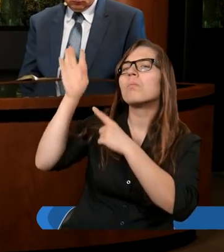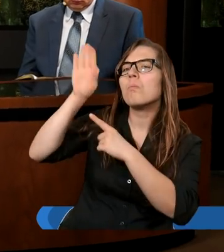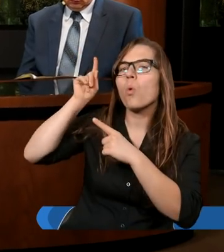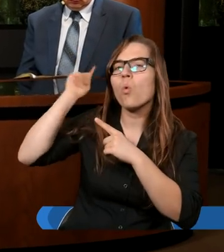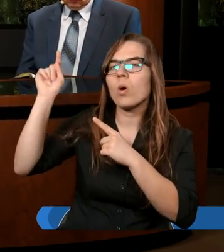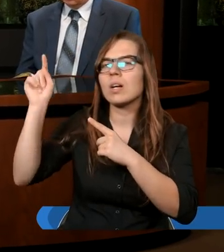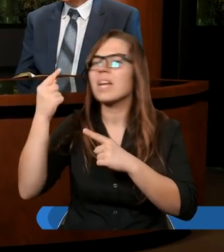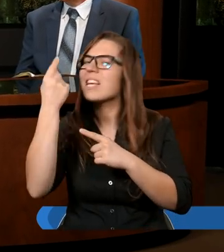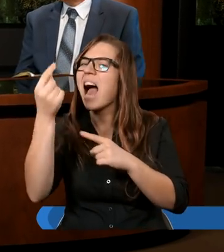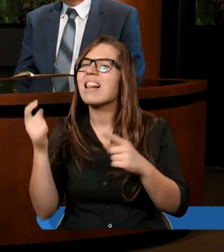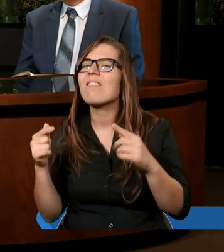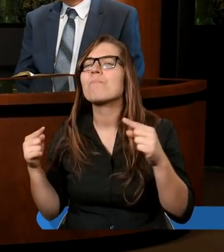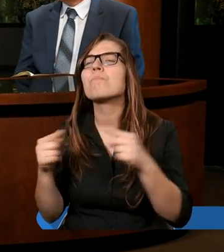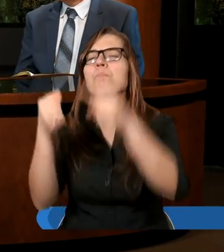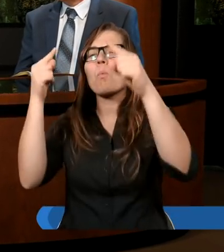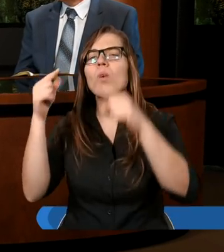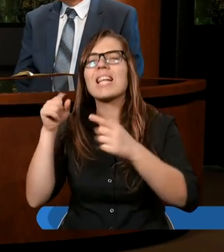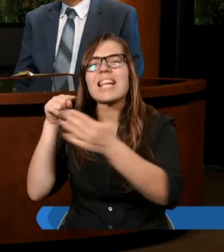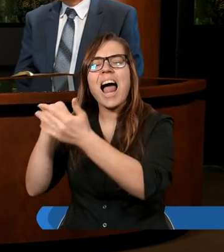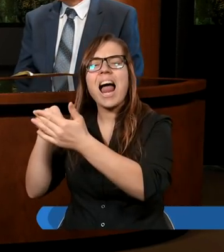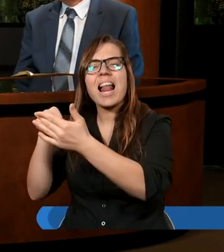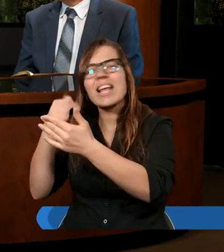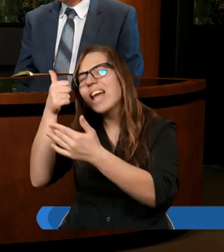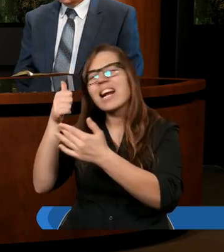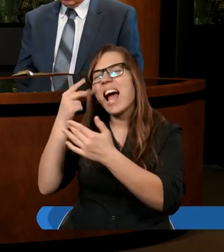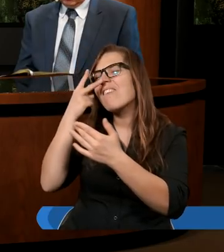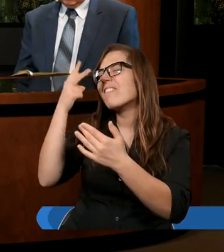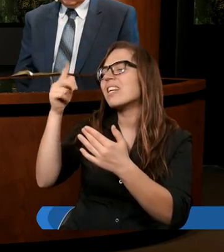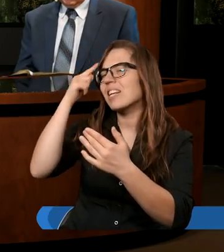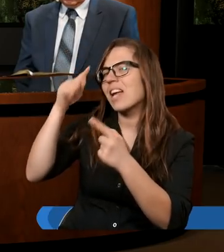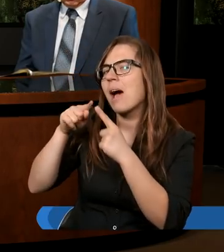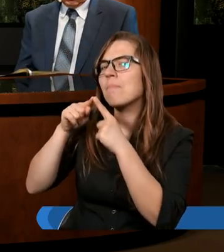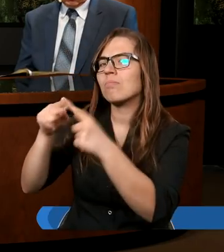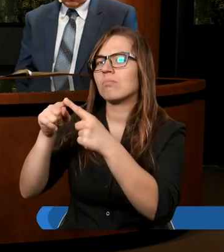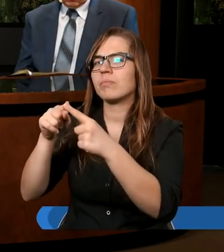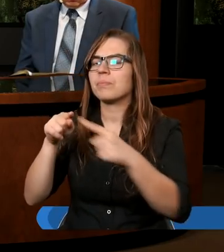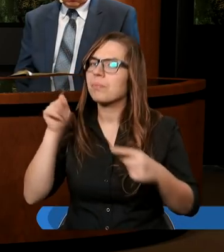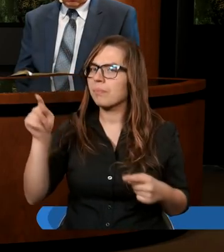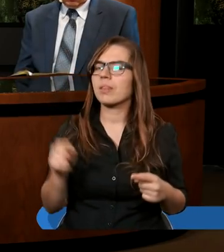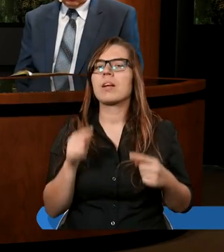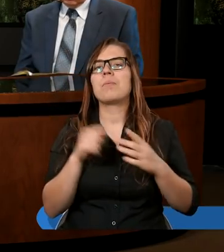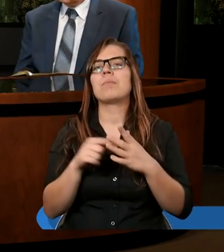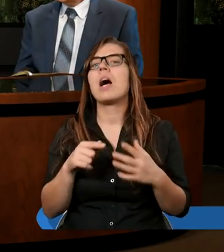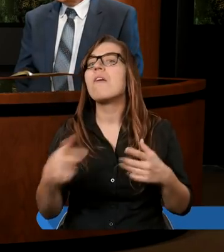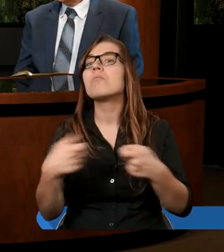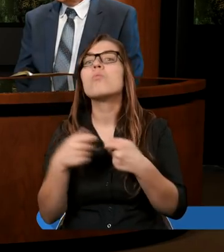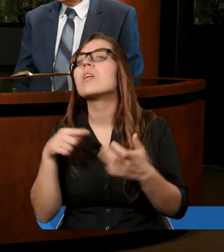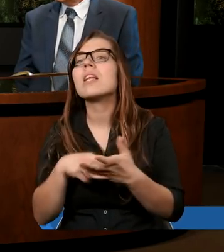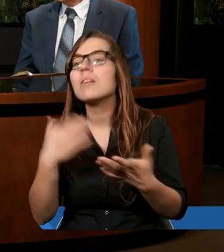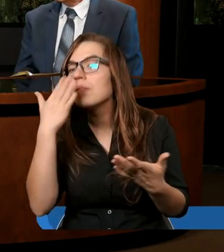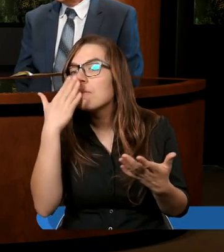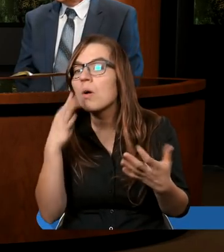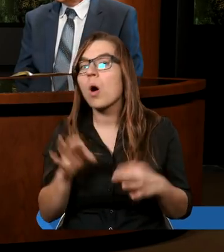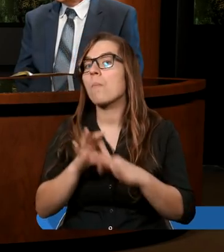jakiś jeden wspólny cel, mają jakąś wizję, tak? Z historii widzimy, że wspólny cel